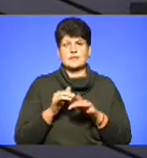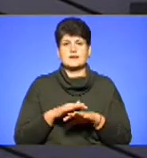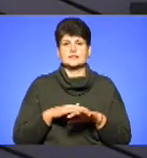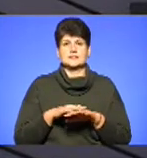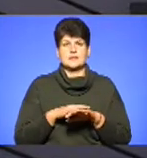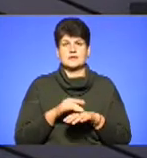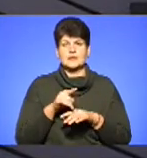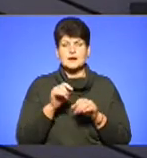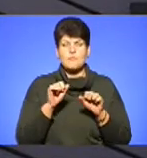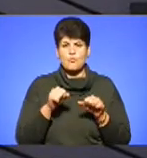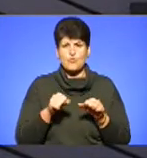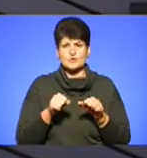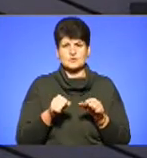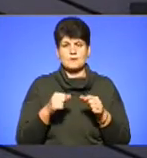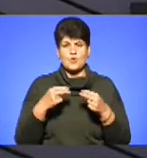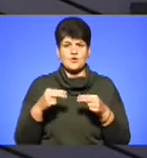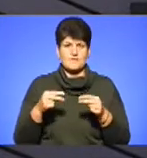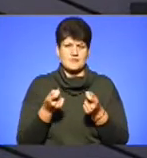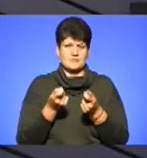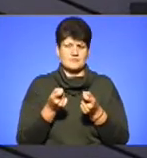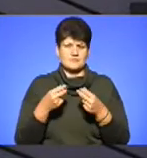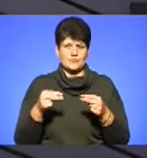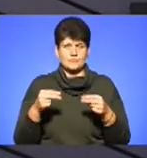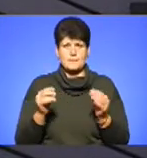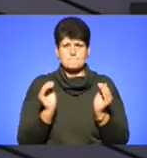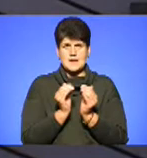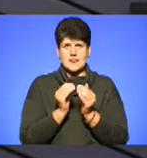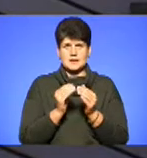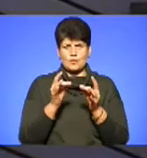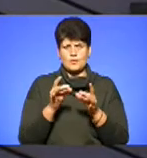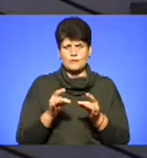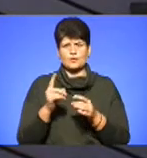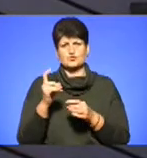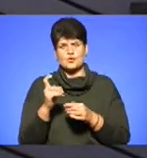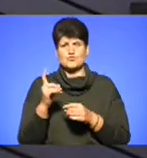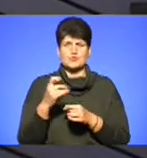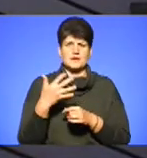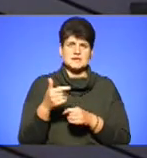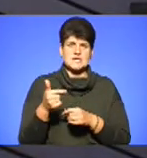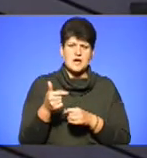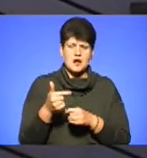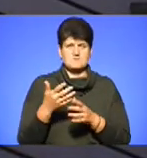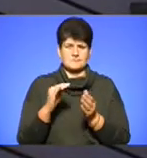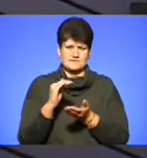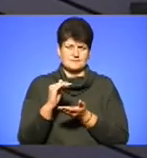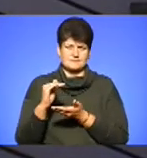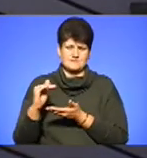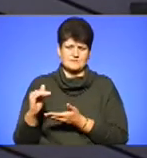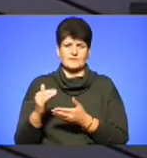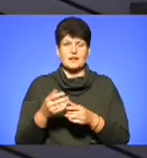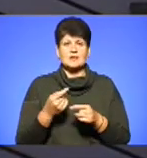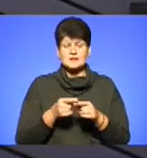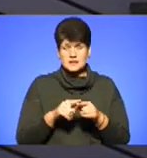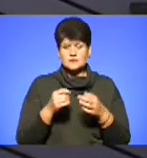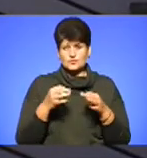є в розрібній продажі він. Такі в малих упаковках, там по 100-150 грам, в залежності на цьому. Так що він, препарат